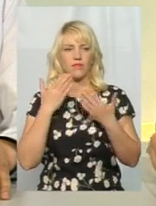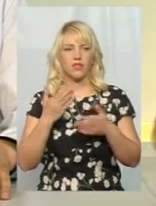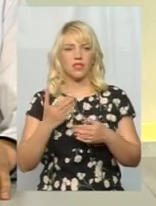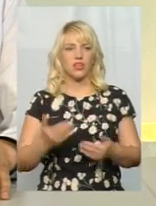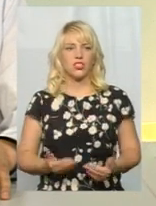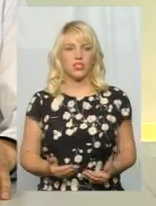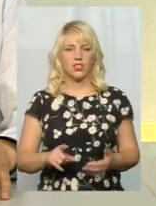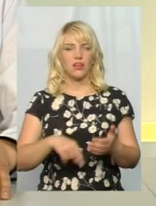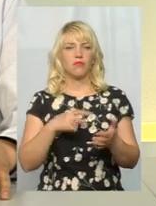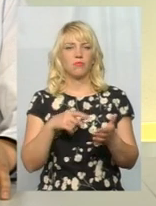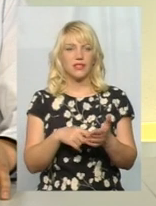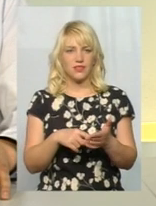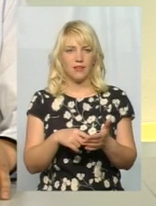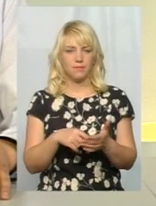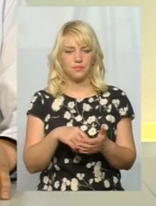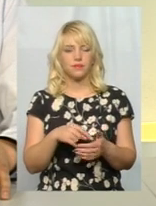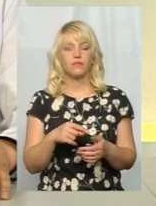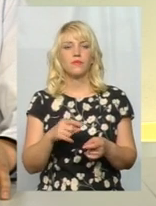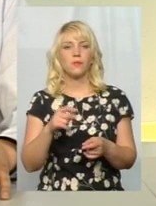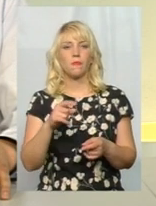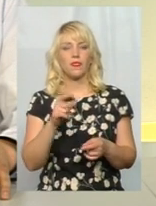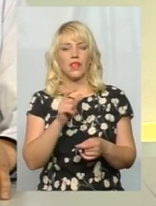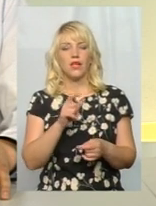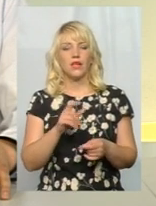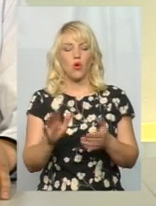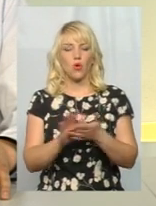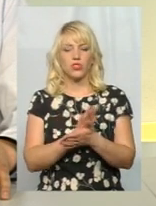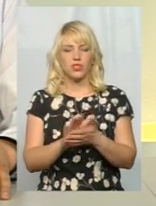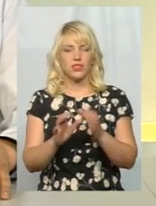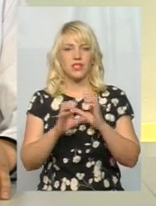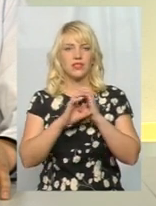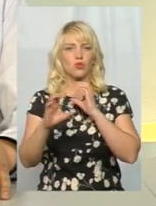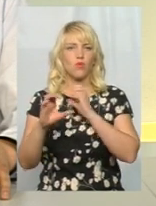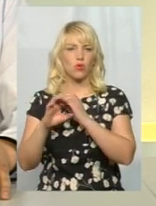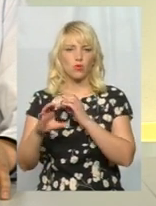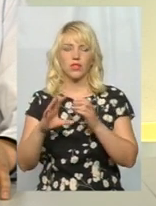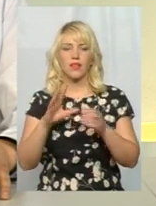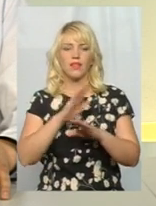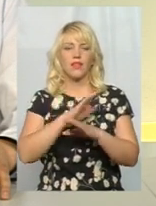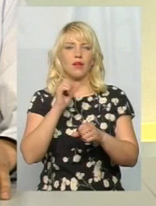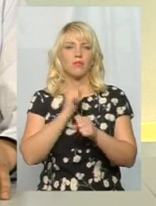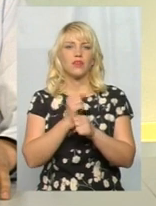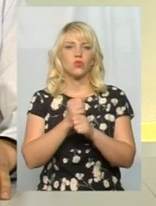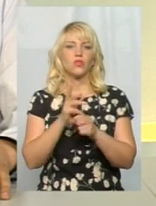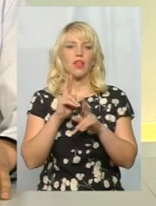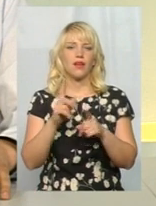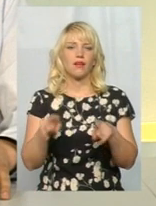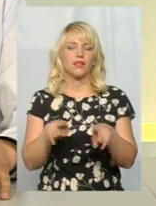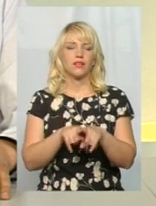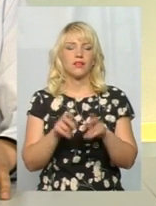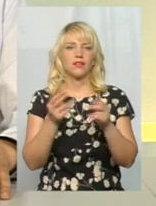міста. Очисні споруди фактично не працюють як такі. Так, вони дійсно потребують